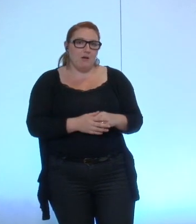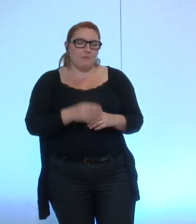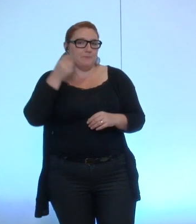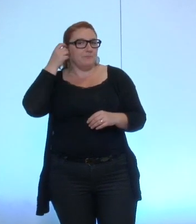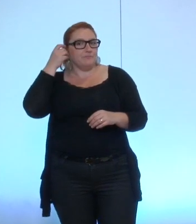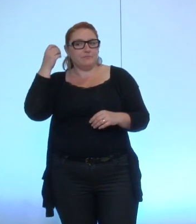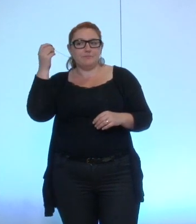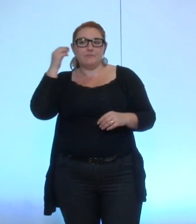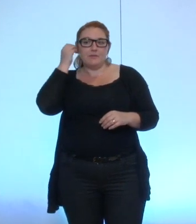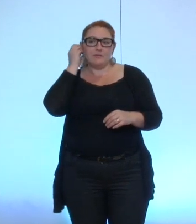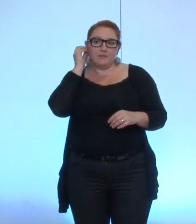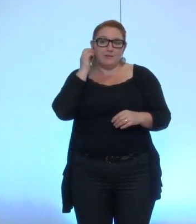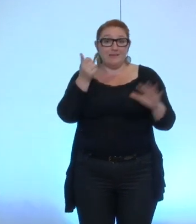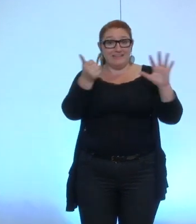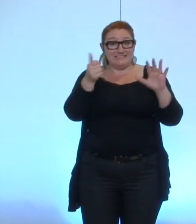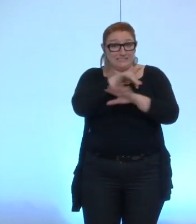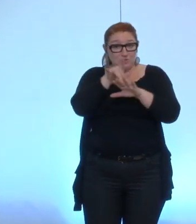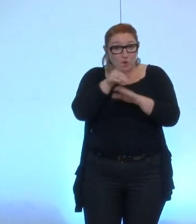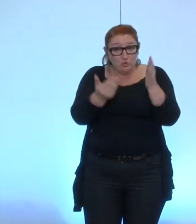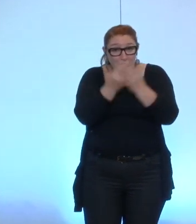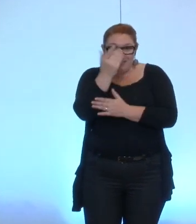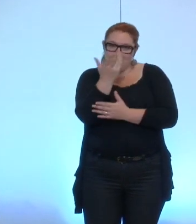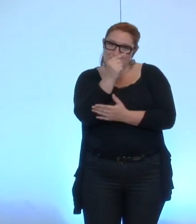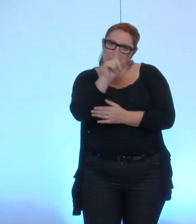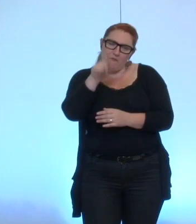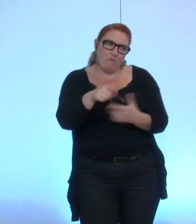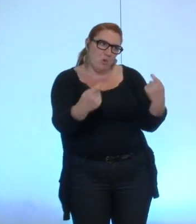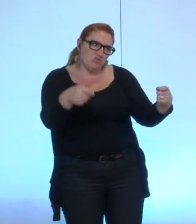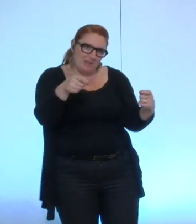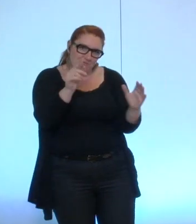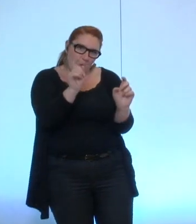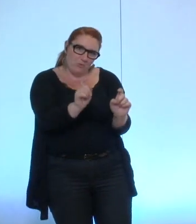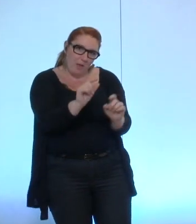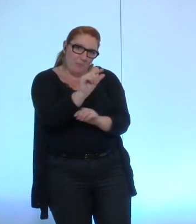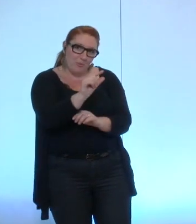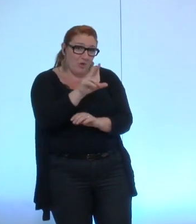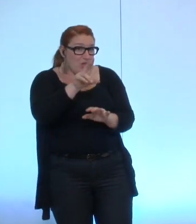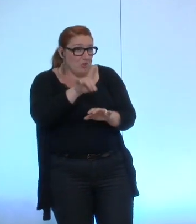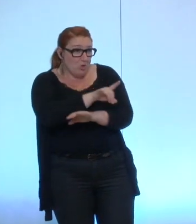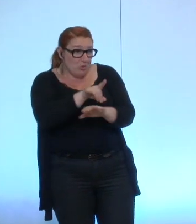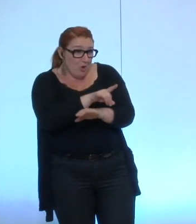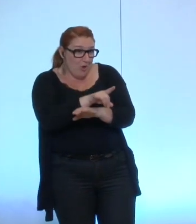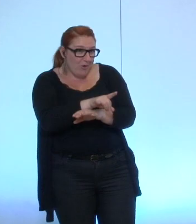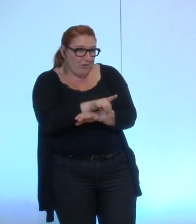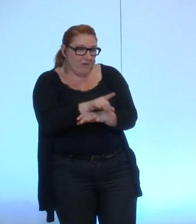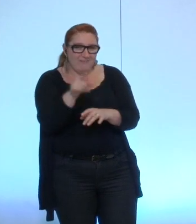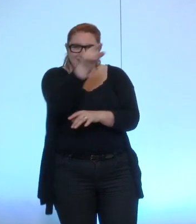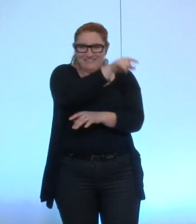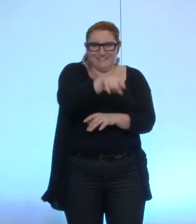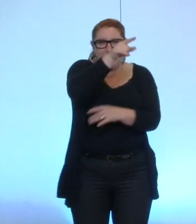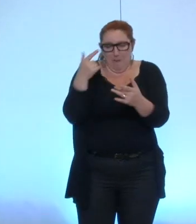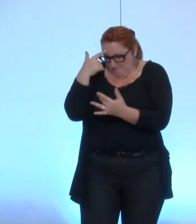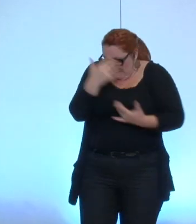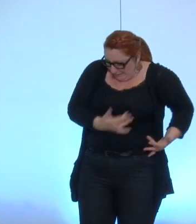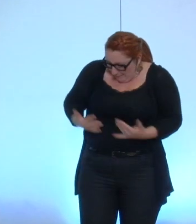si ça fait 6h du matin ça va pas il faut réduire encore un petit peu il faut faire un geste non 30h ils sont en train de faire des mathématiques donc